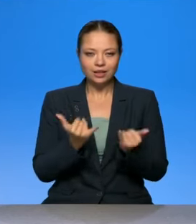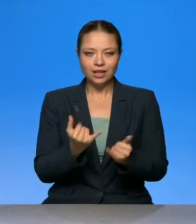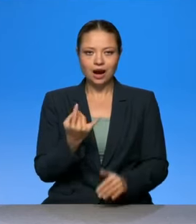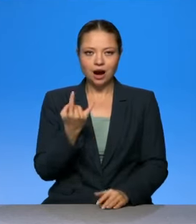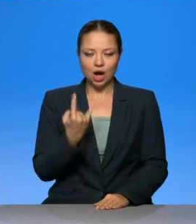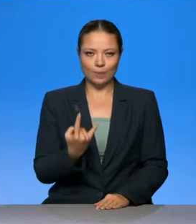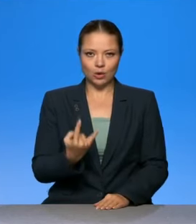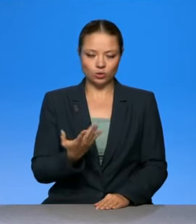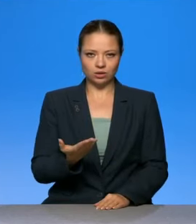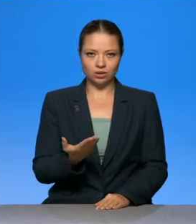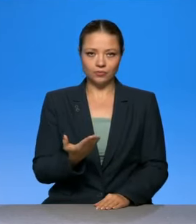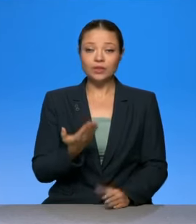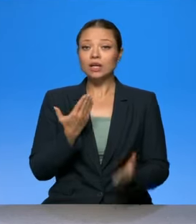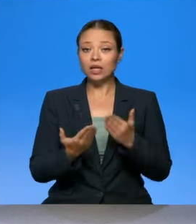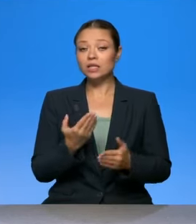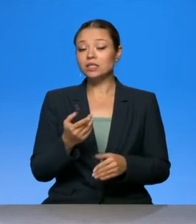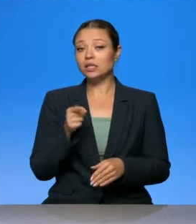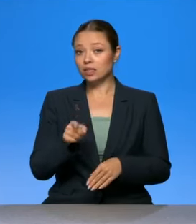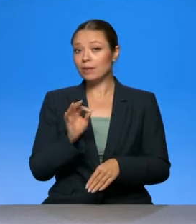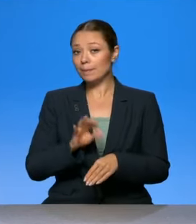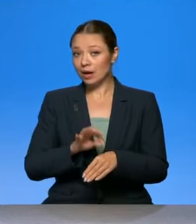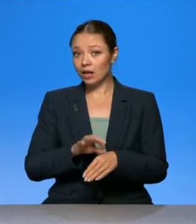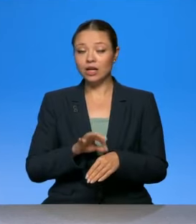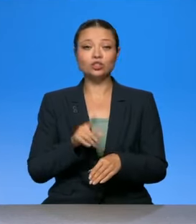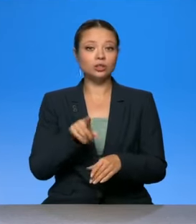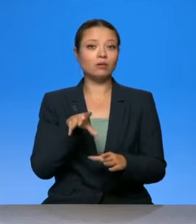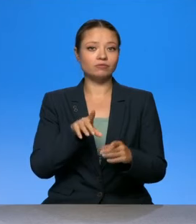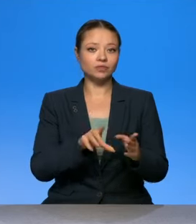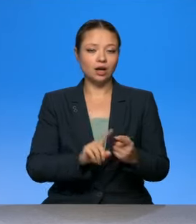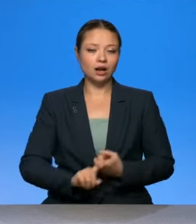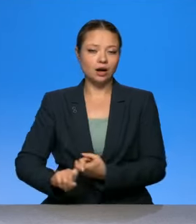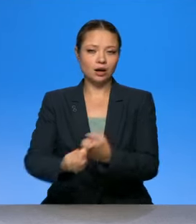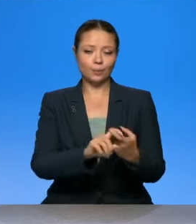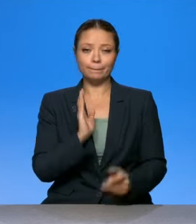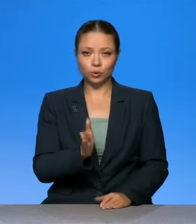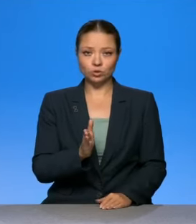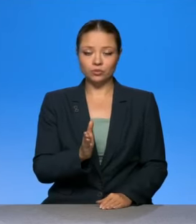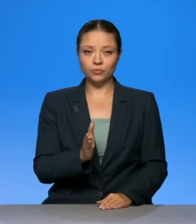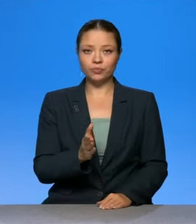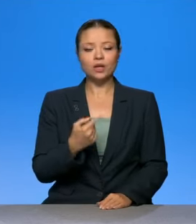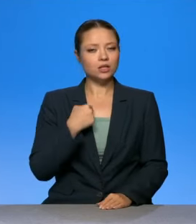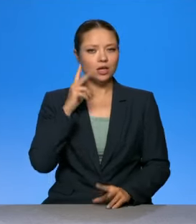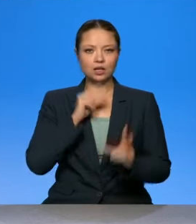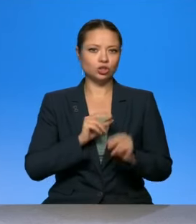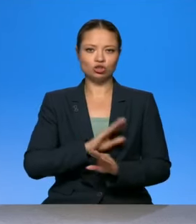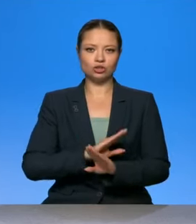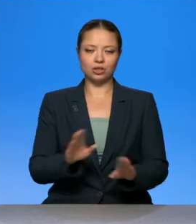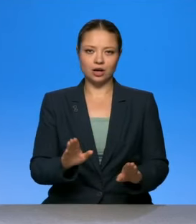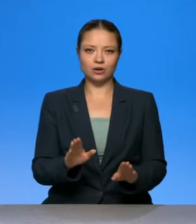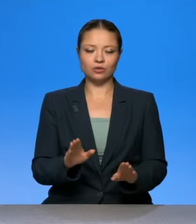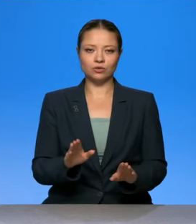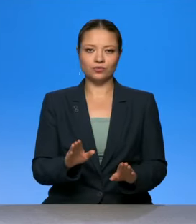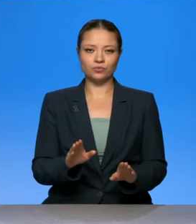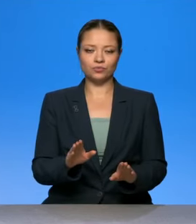болеешь, отделение будет болеть, допустим, другие дети и так далее. Поэтому здесь нет. Это я не считаю такое. Что все-таки